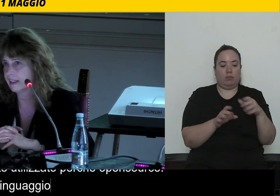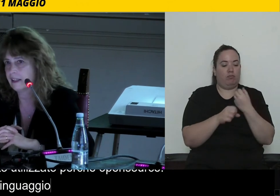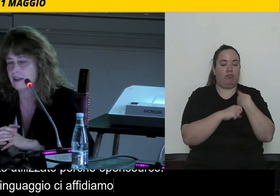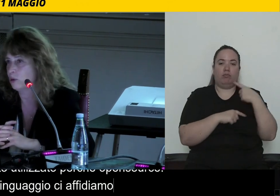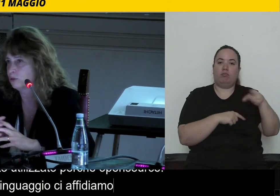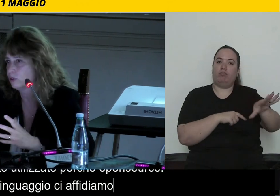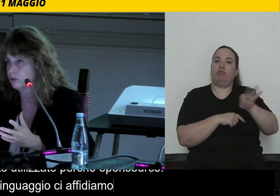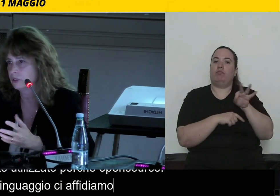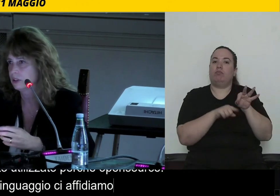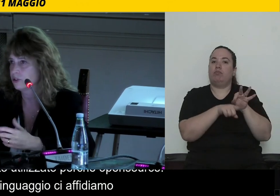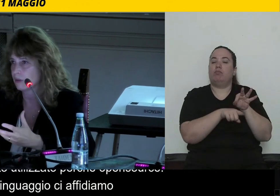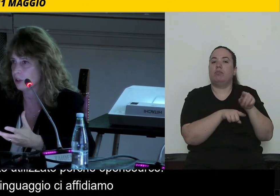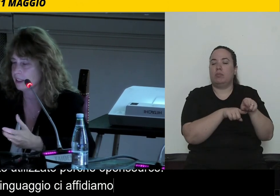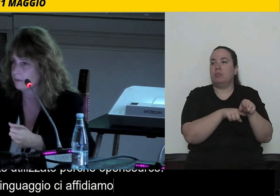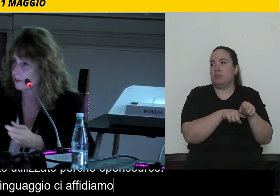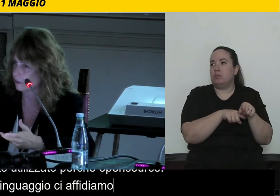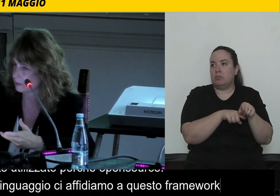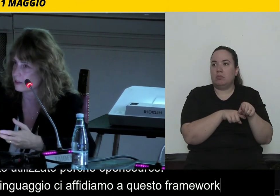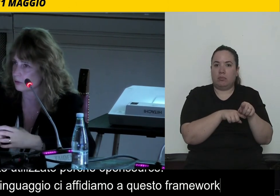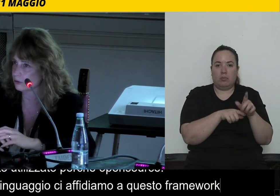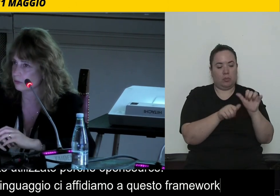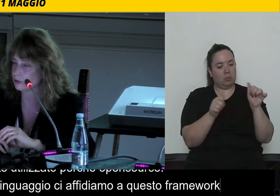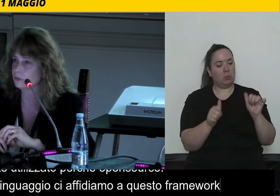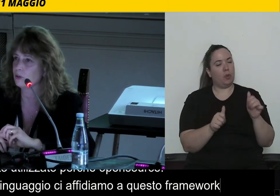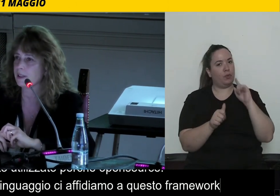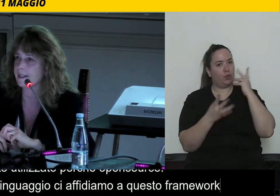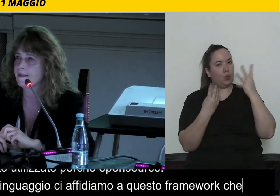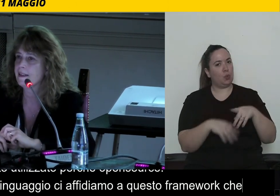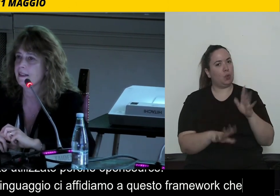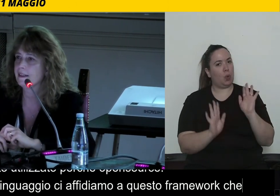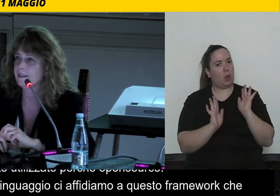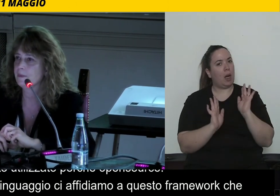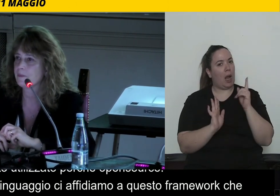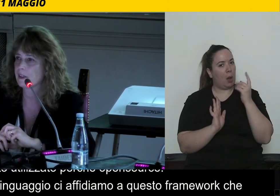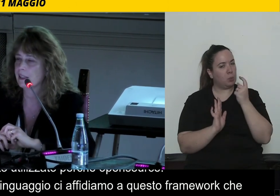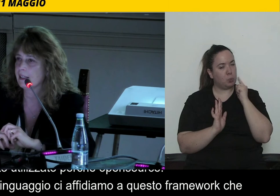che è molto, diciamo, ha delle performance molto buone.